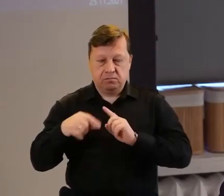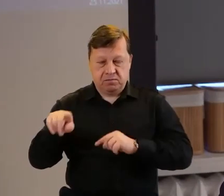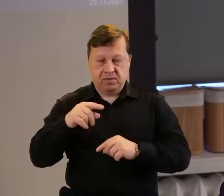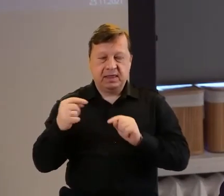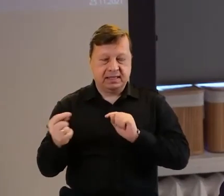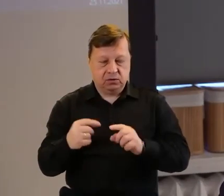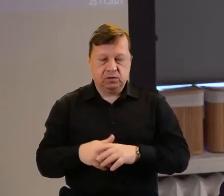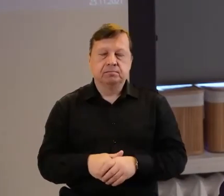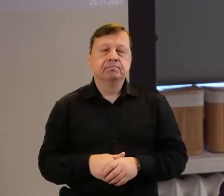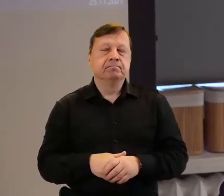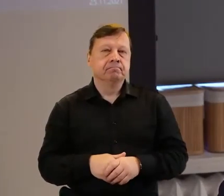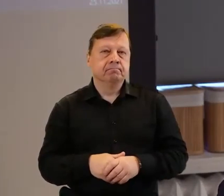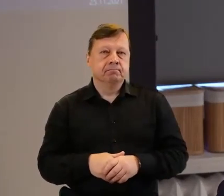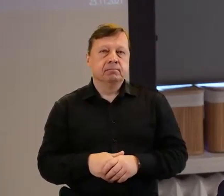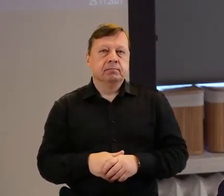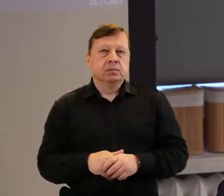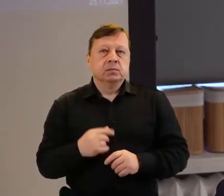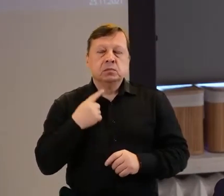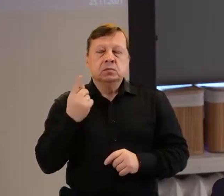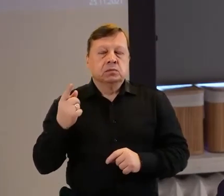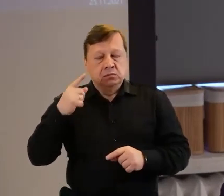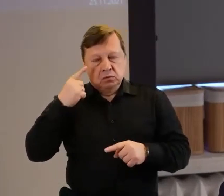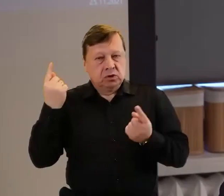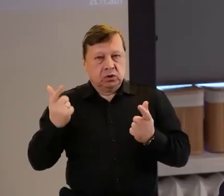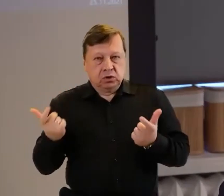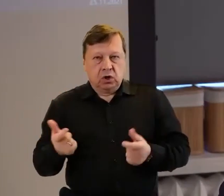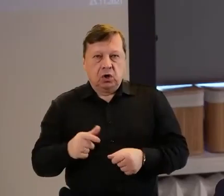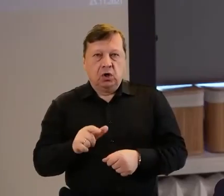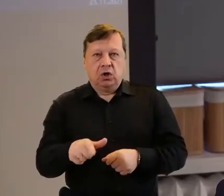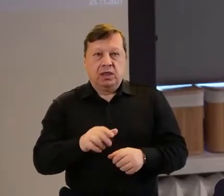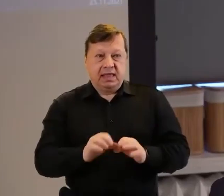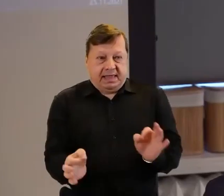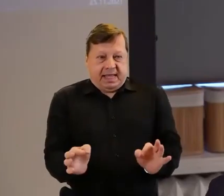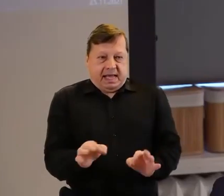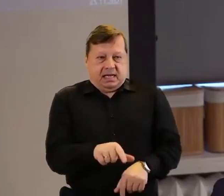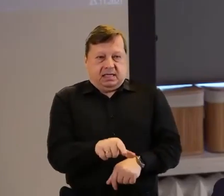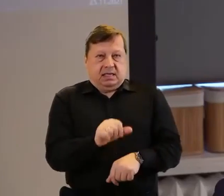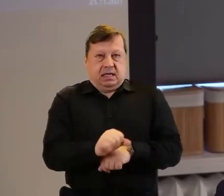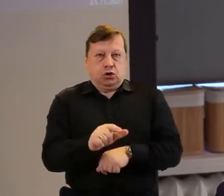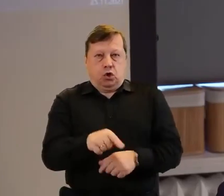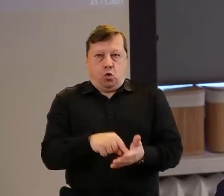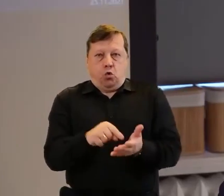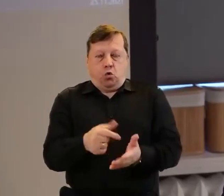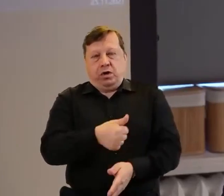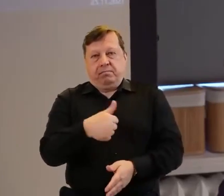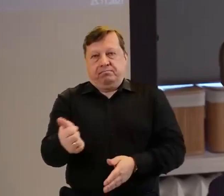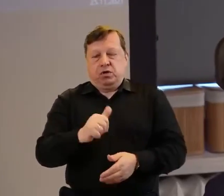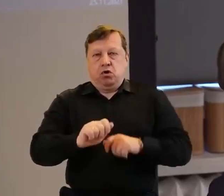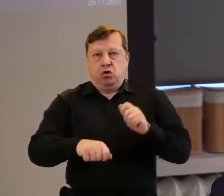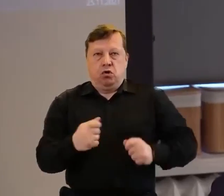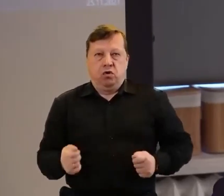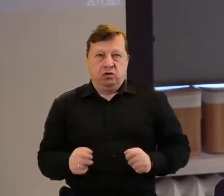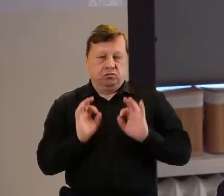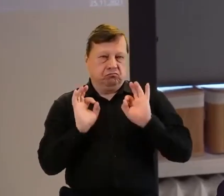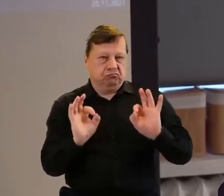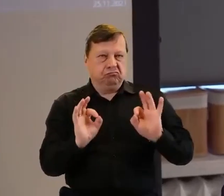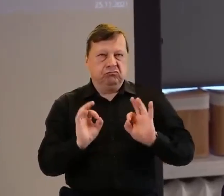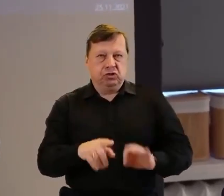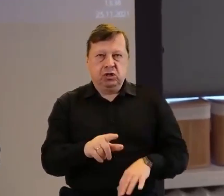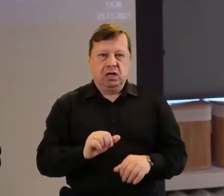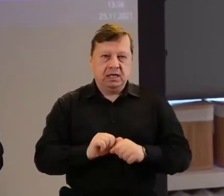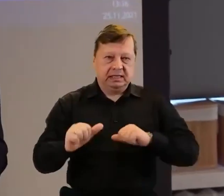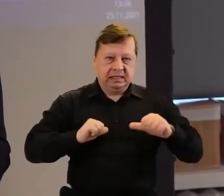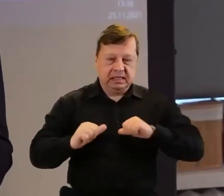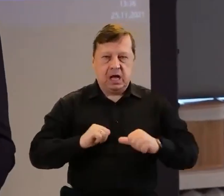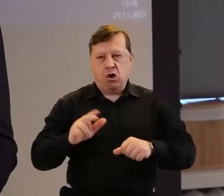muszę powiedzieć, że to przekonanie, że to co jest w tej chwili jest idealnym rozwiązaniem, to znaczy, że w stowarzyszeniu jest zarząd, jest jakaś